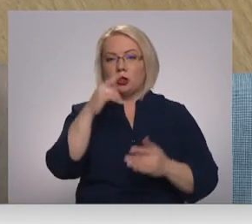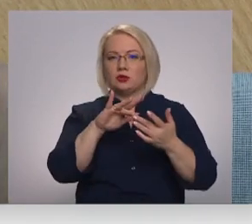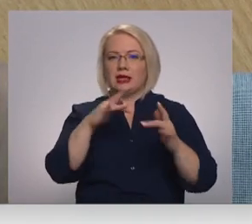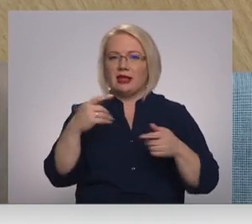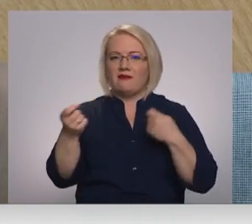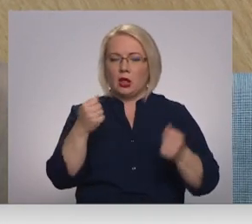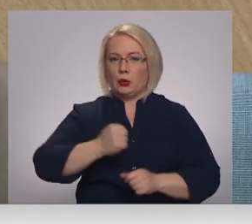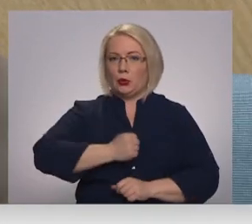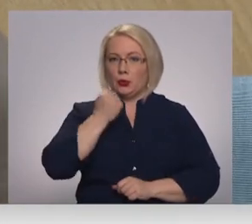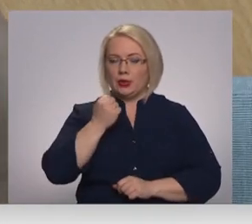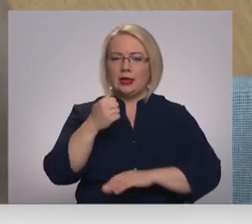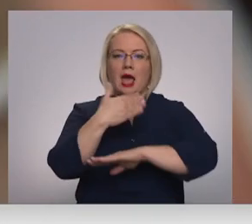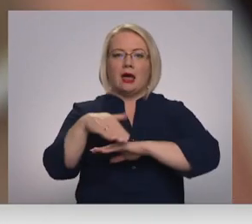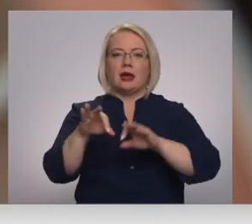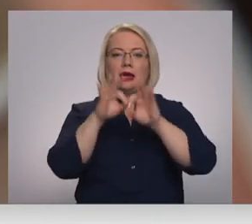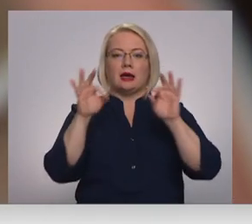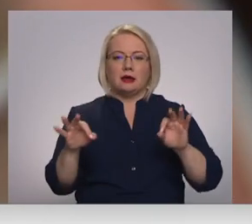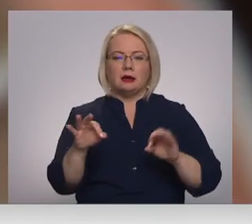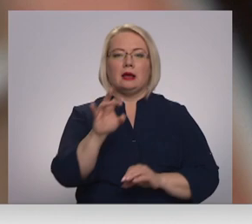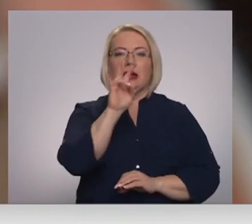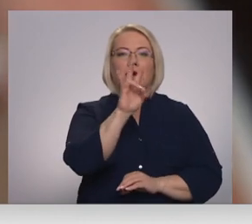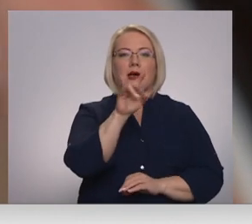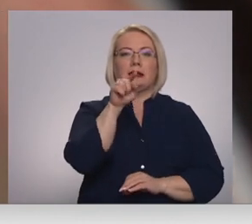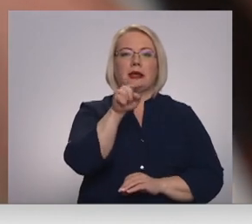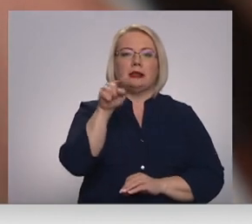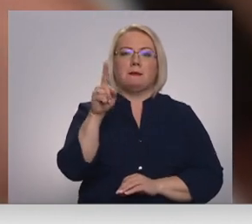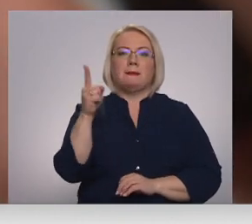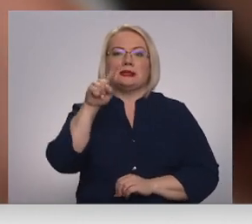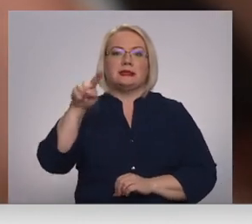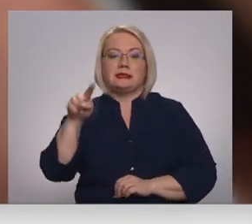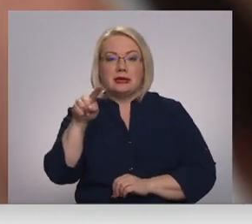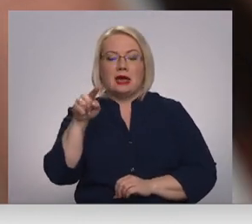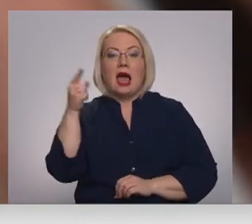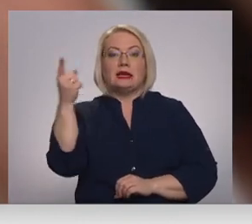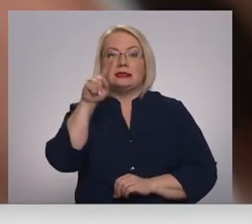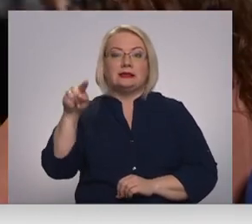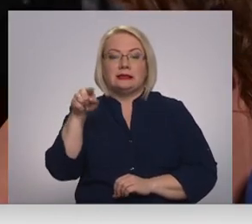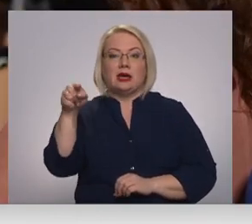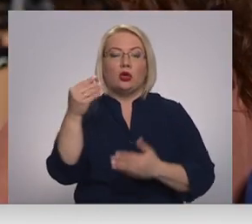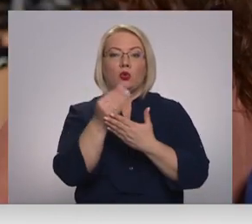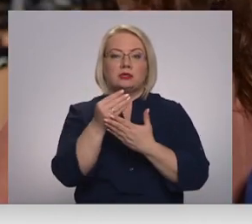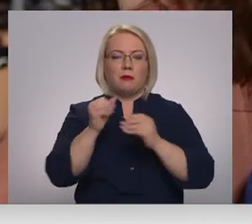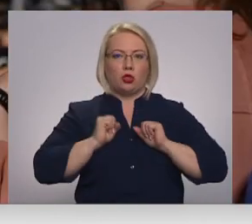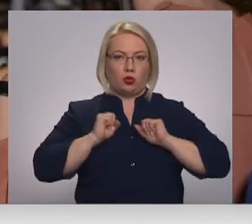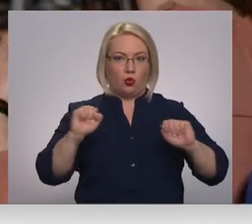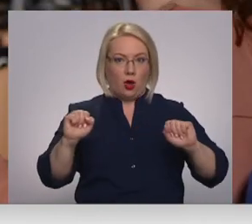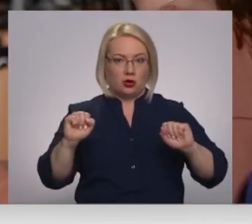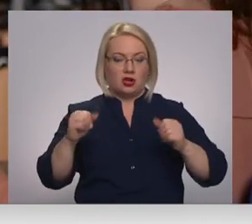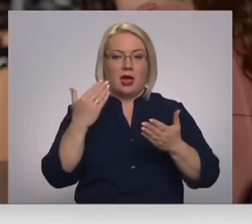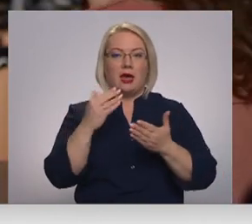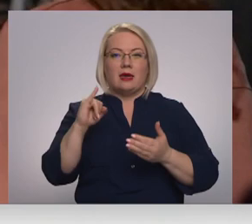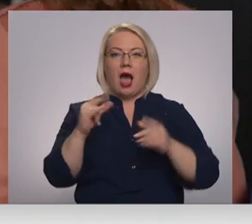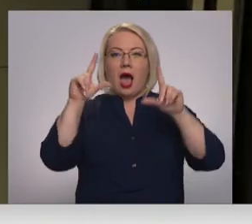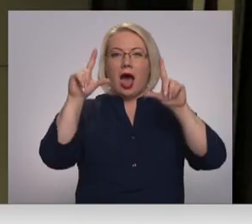grūtāk. Adresē vienmēr jāsāks ar burtiem HTTPS, kur S nozīmē secure, jeb drošs. Jāatlaidz šķiet